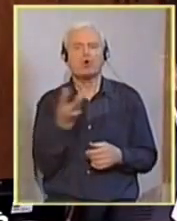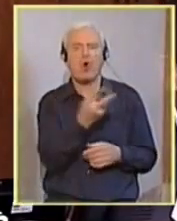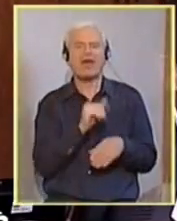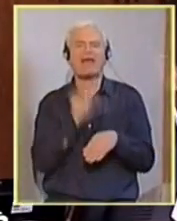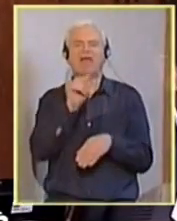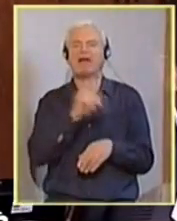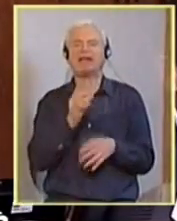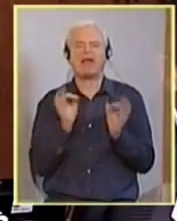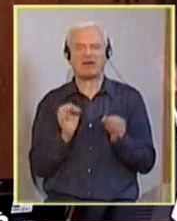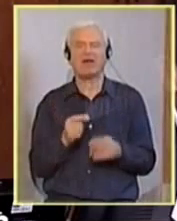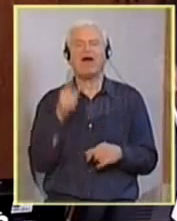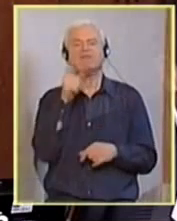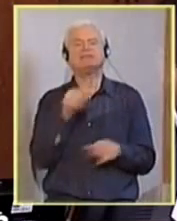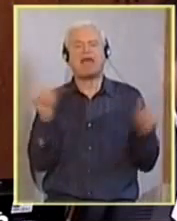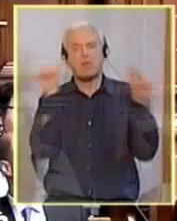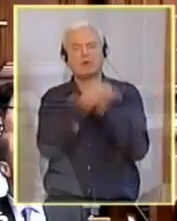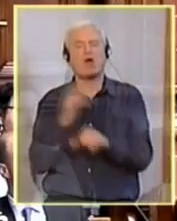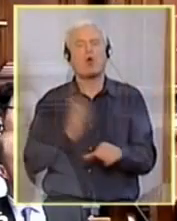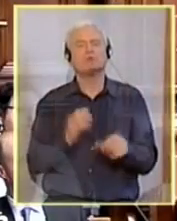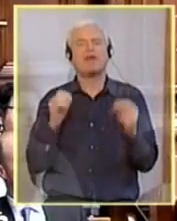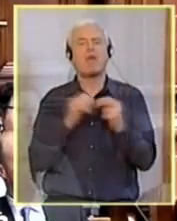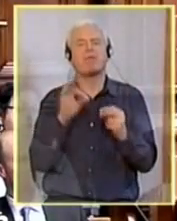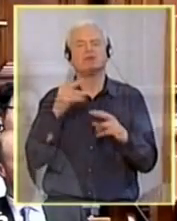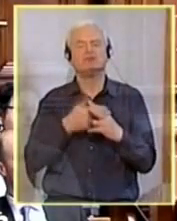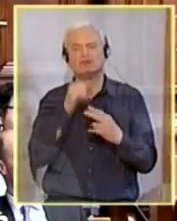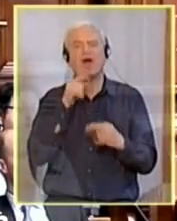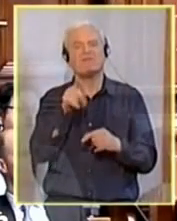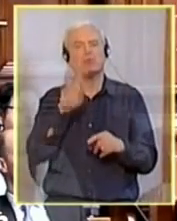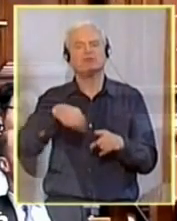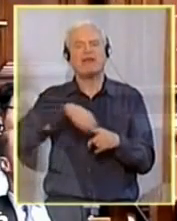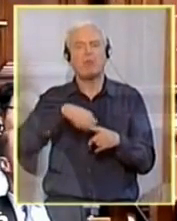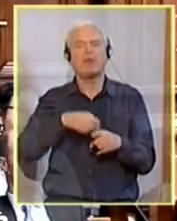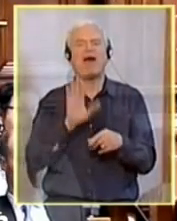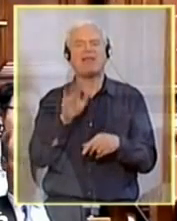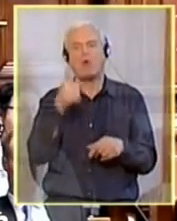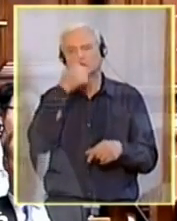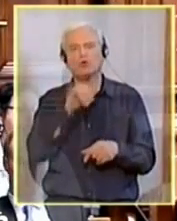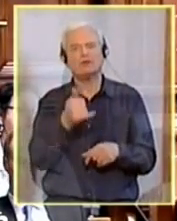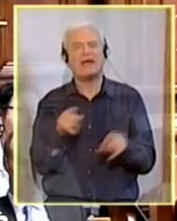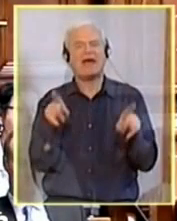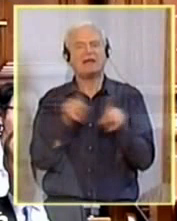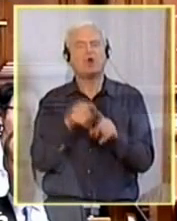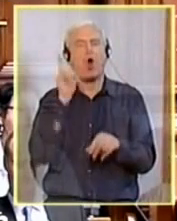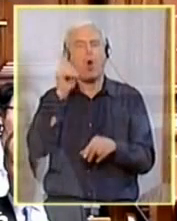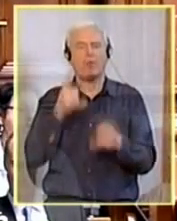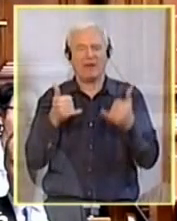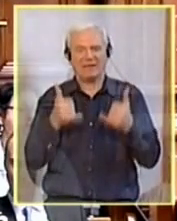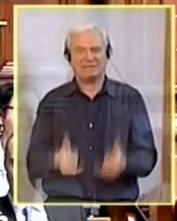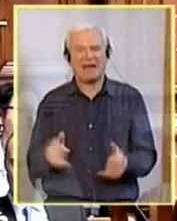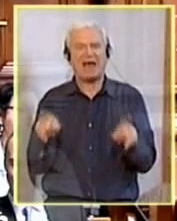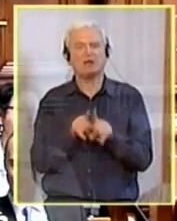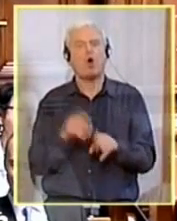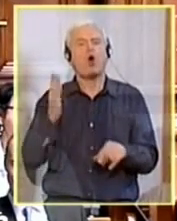niste reagovali, tu grešku možete da ispravite tako što ćete opomenu ovde sada da izreknete gospodinu